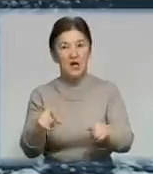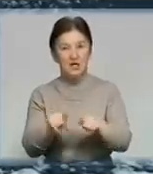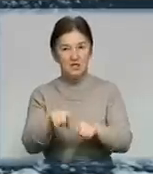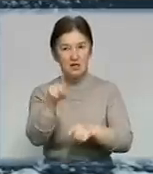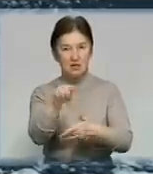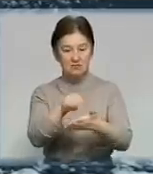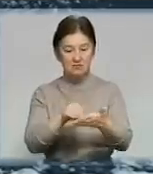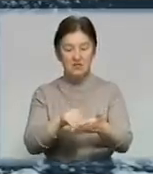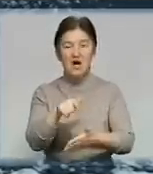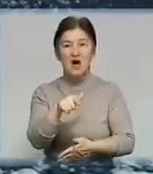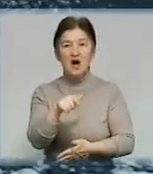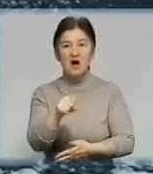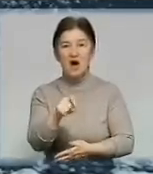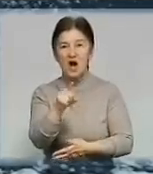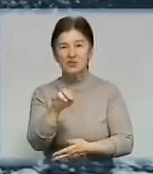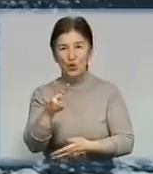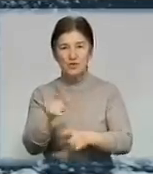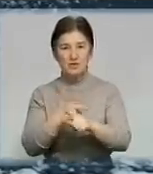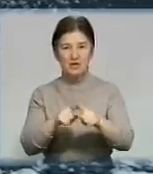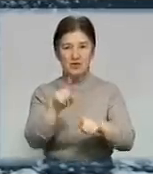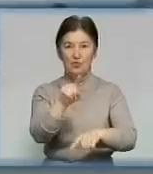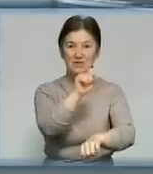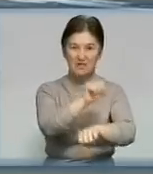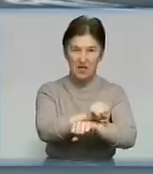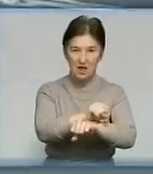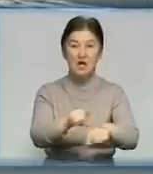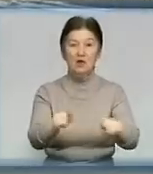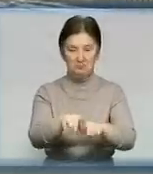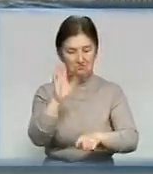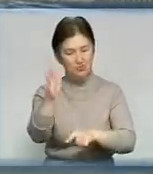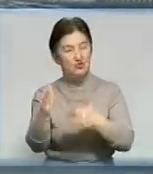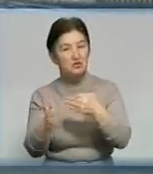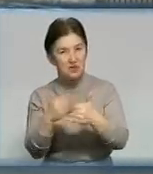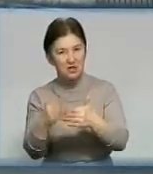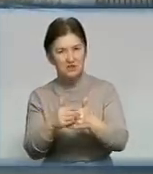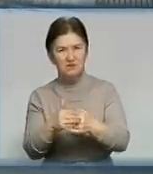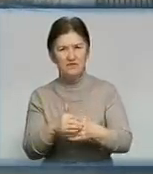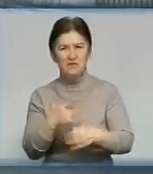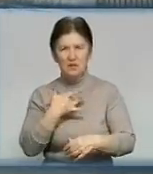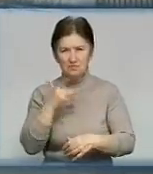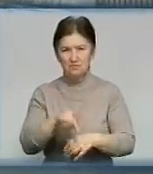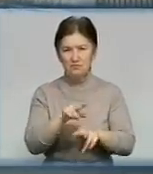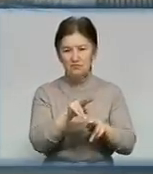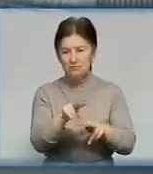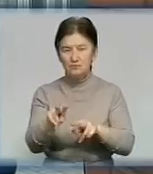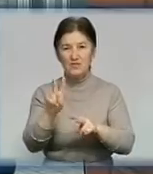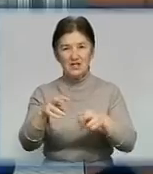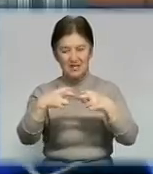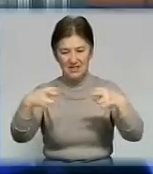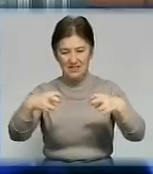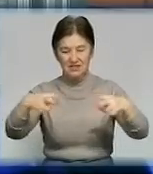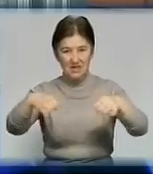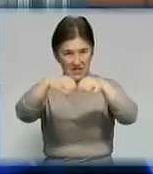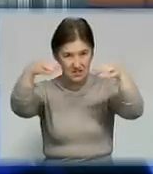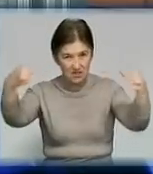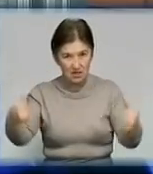що таке газон. Тому за зупинку чи стоянку на ньому теж каратимуть гривнею. Пільніше придивлятимуться доївці і до взуття автомобілів. Також